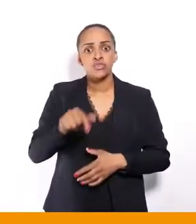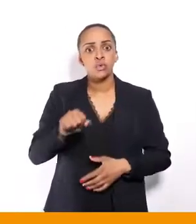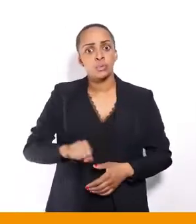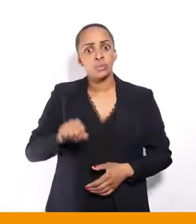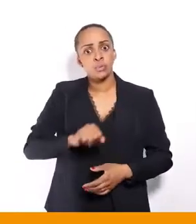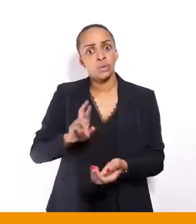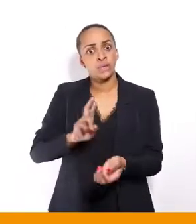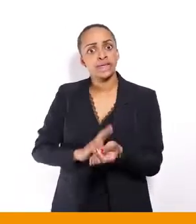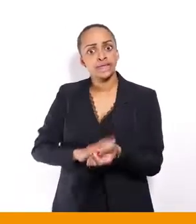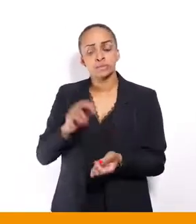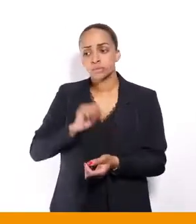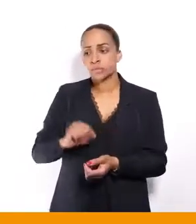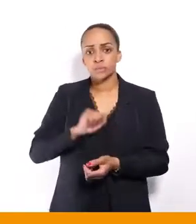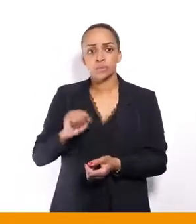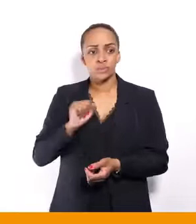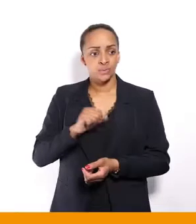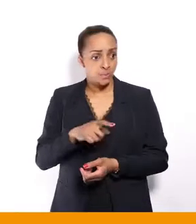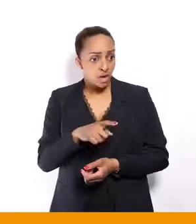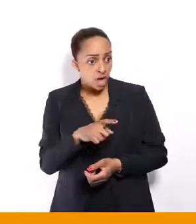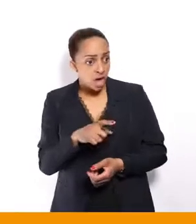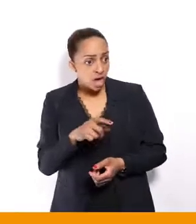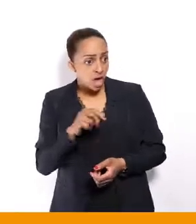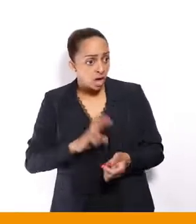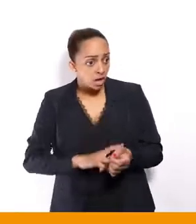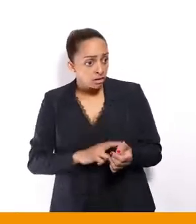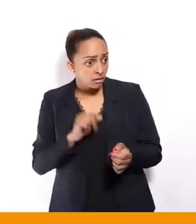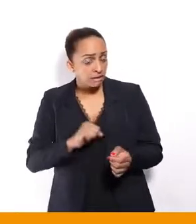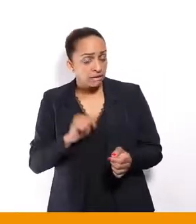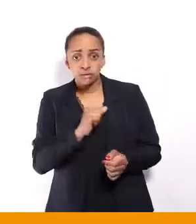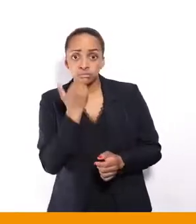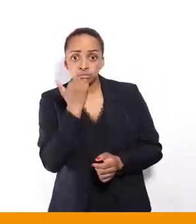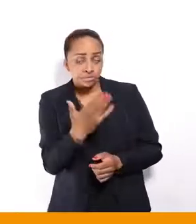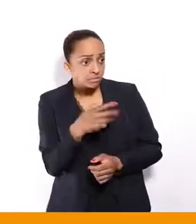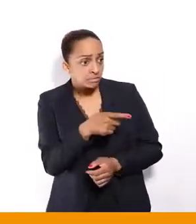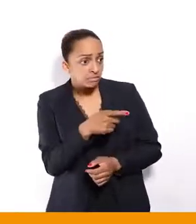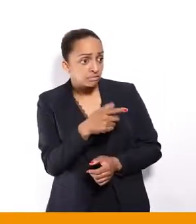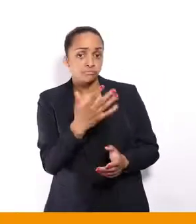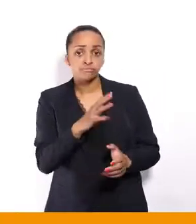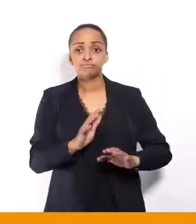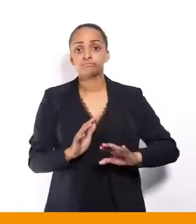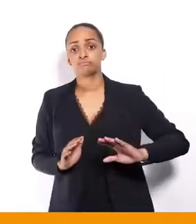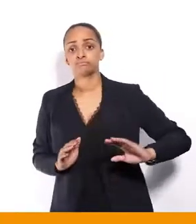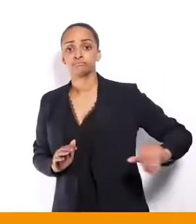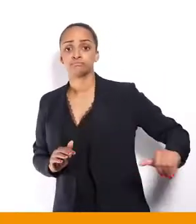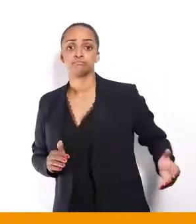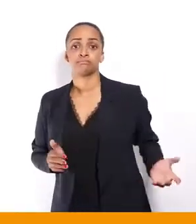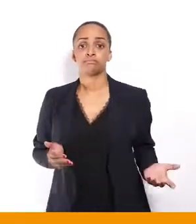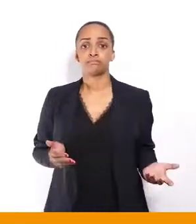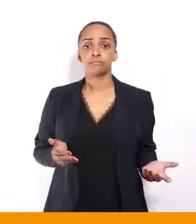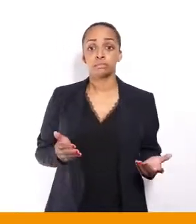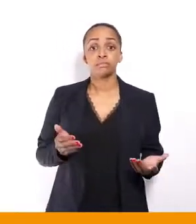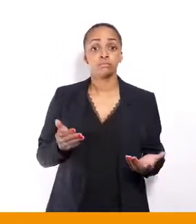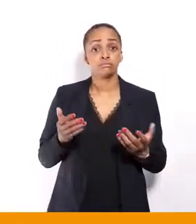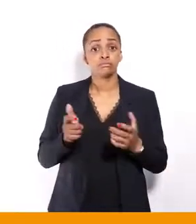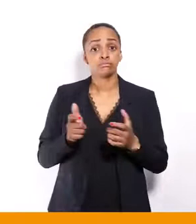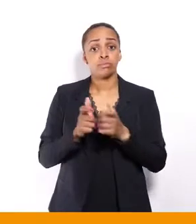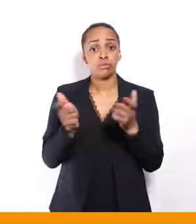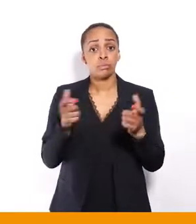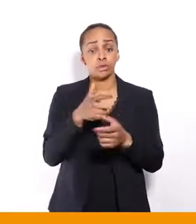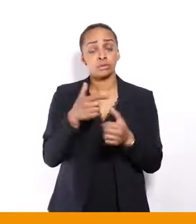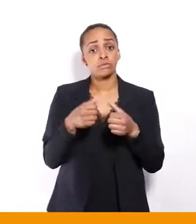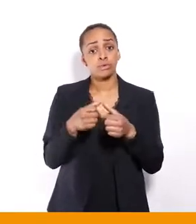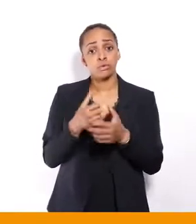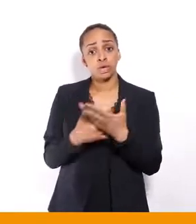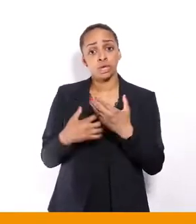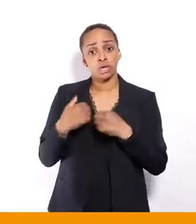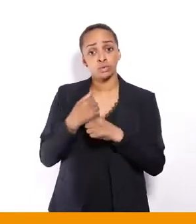fait, on est mis sur le côté et on a un certain nombre d'entreprises qui montent des dossiers, en fait, qui montent